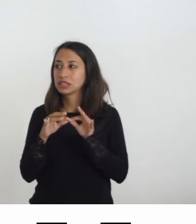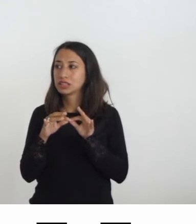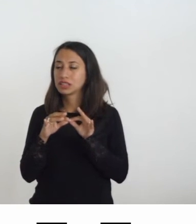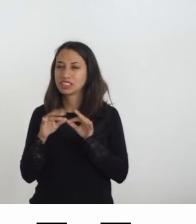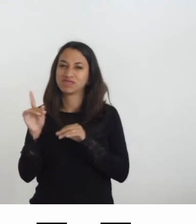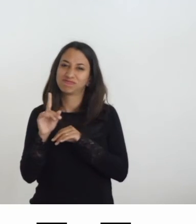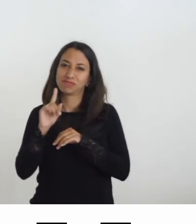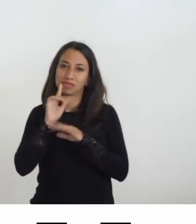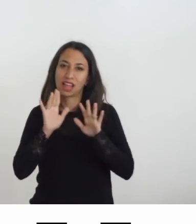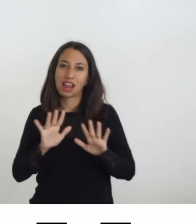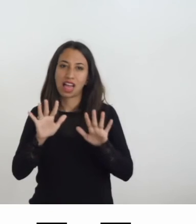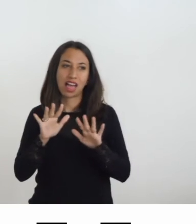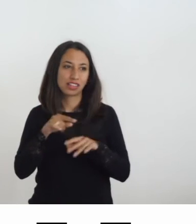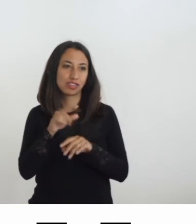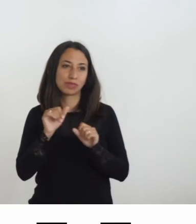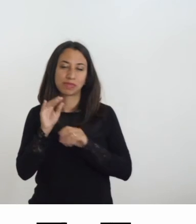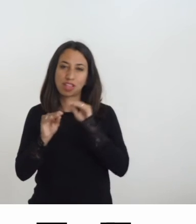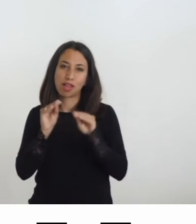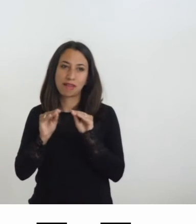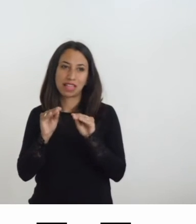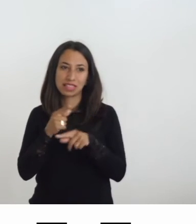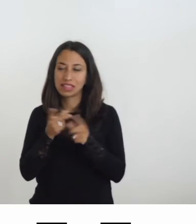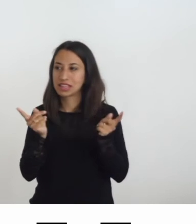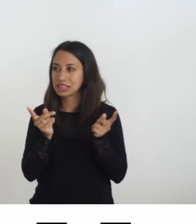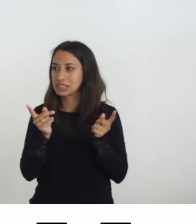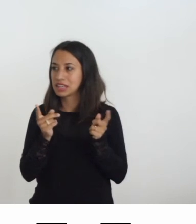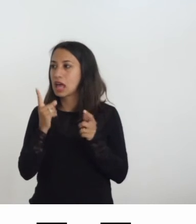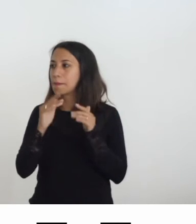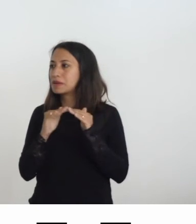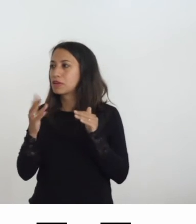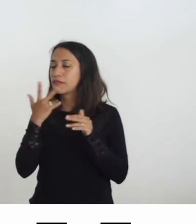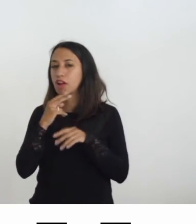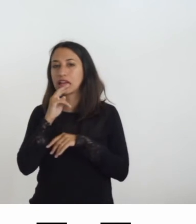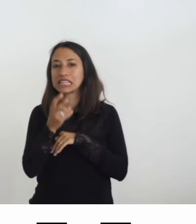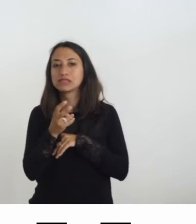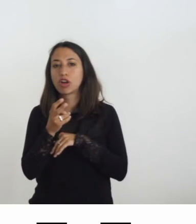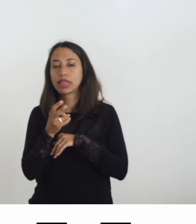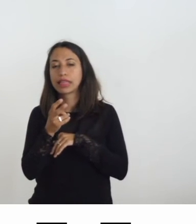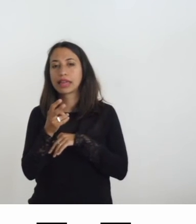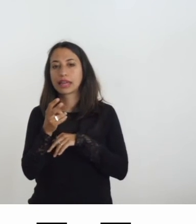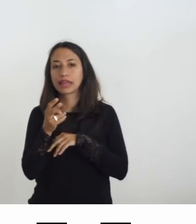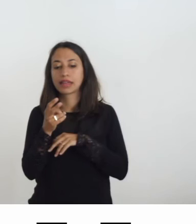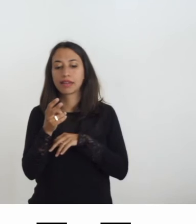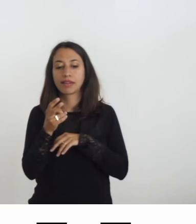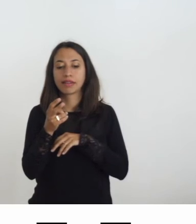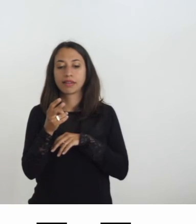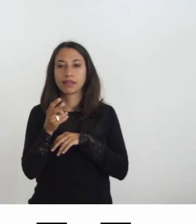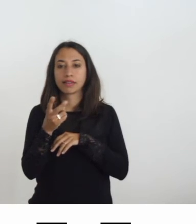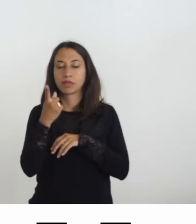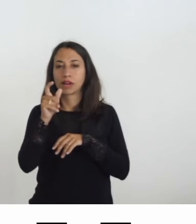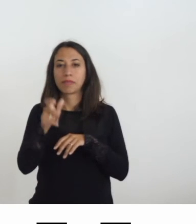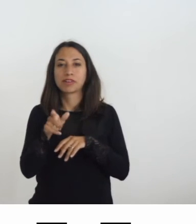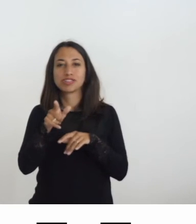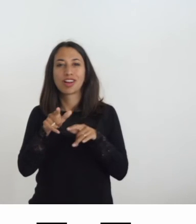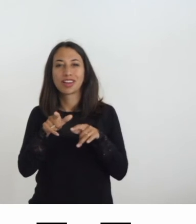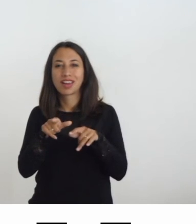attimo di spazio alle domande dunque intanto rispondere alla domanda che mi è stata